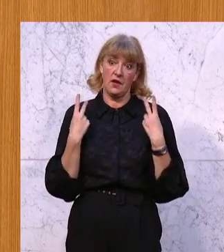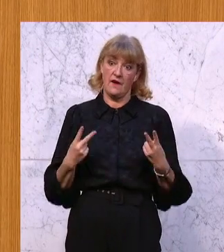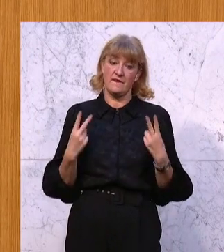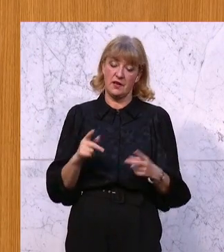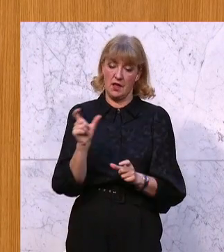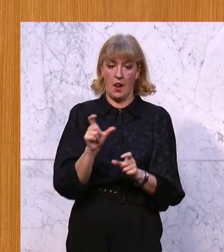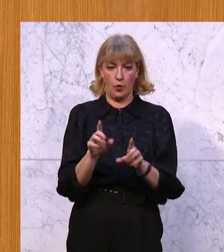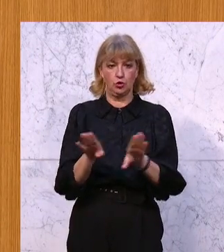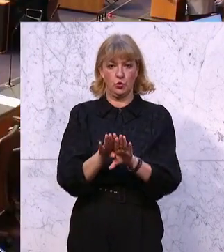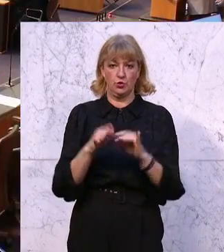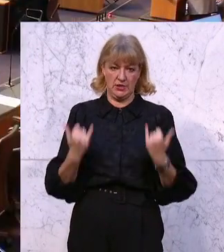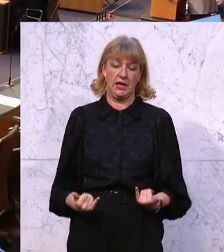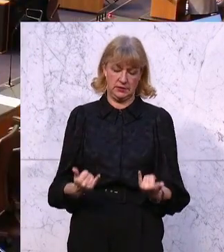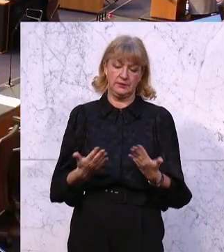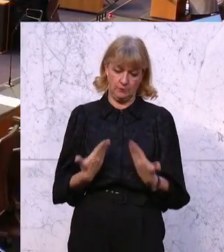Lückenschluss.